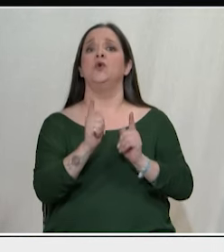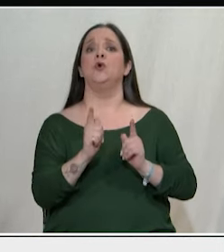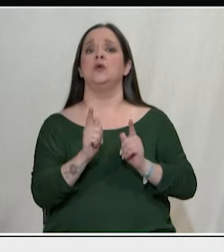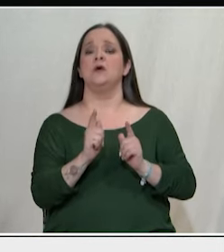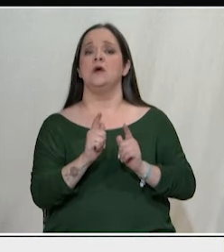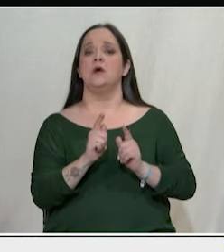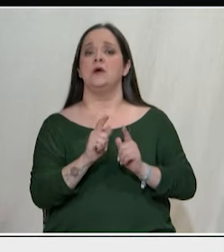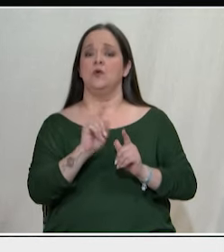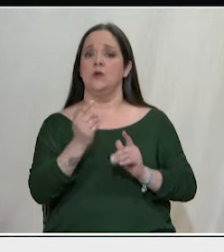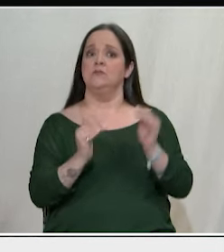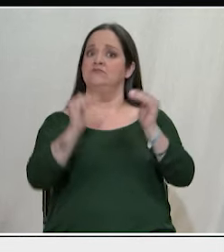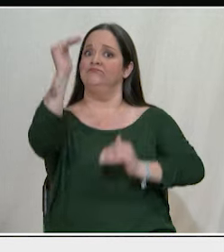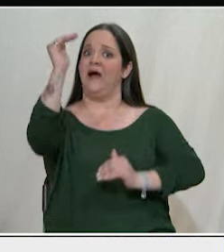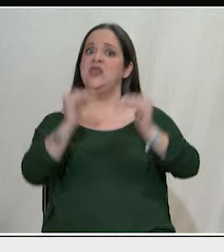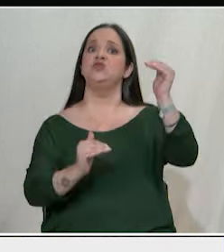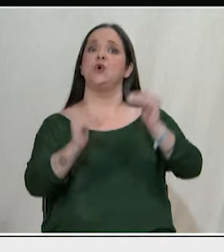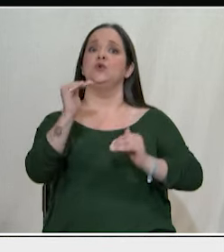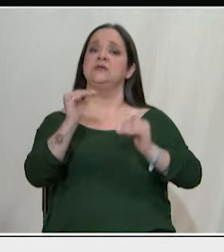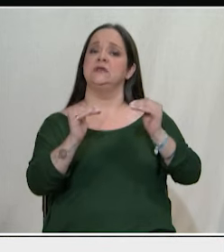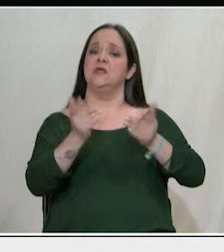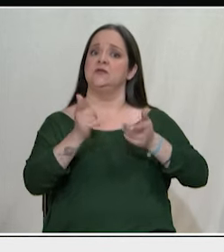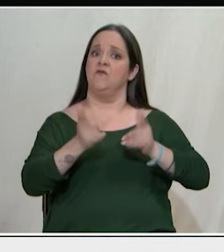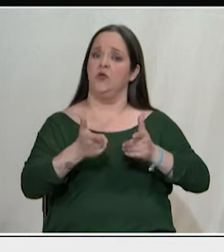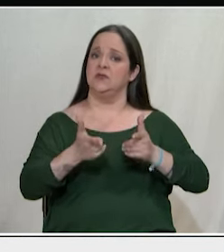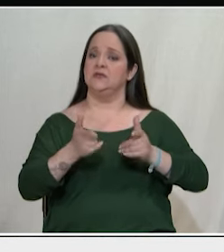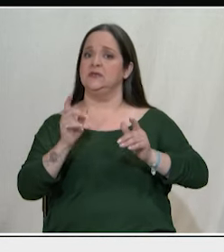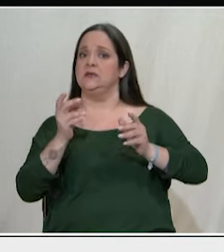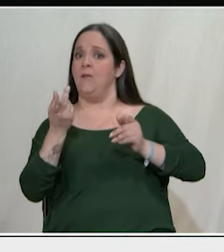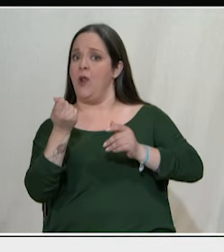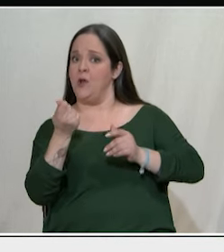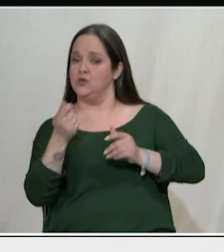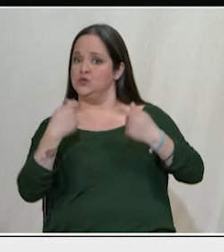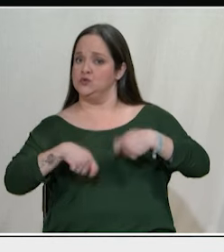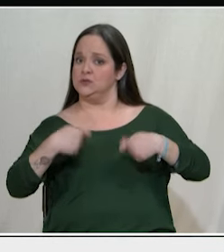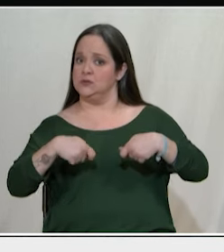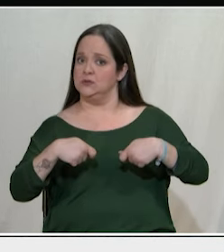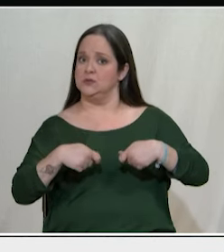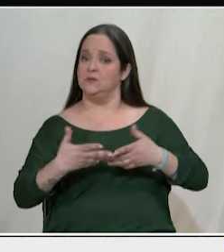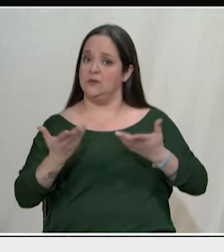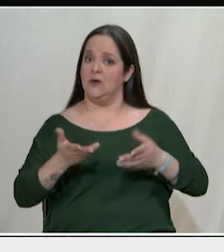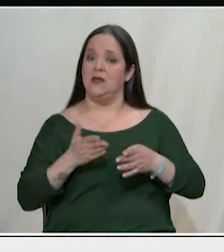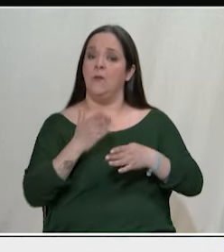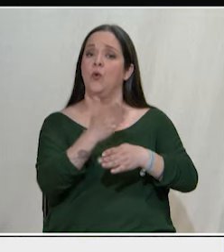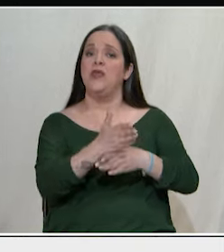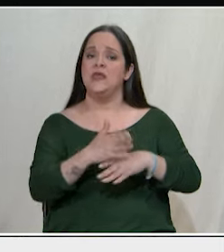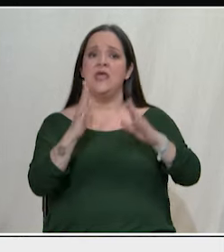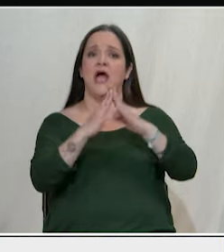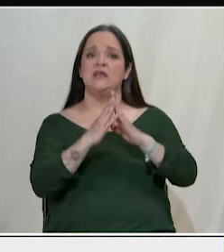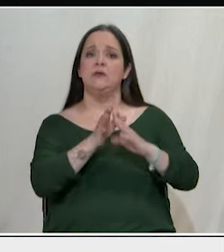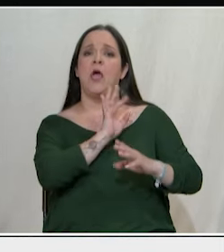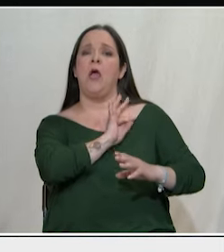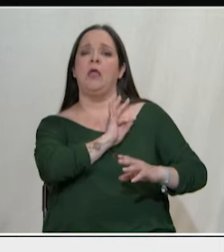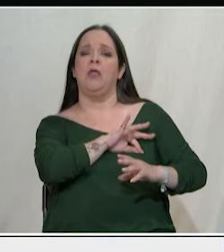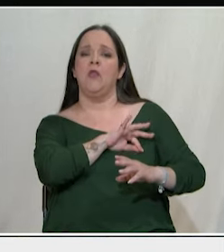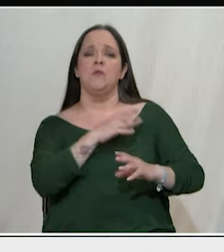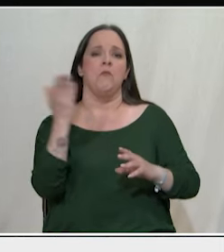υπάρχουν αυξανόμενες ανισότητες παντού υπάρχει στεγαστική κρίση από την κερδοσκοπία στα ακίνητα παντού βλέπουμε